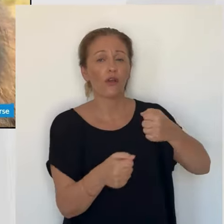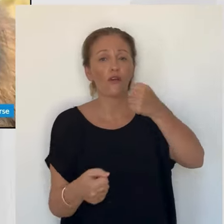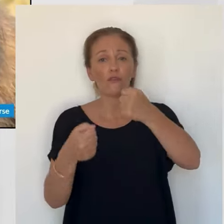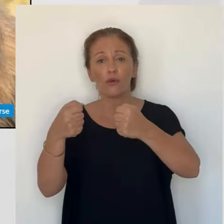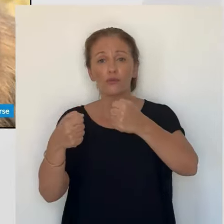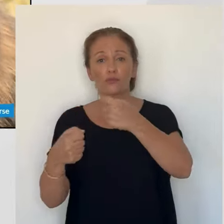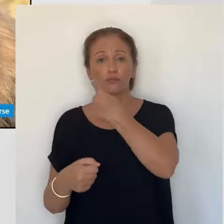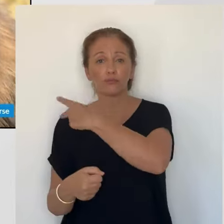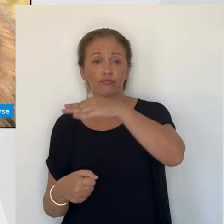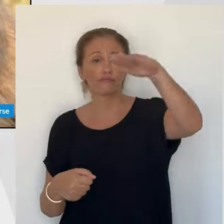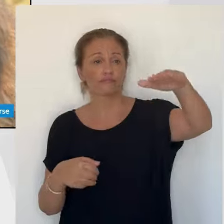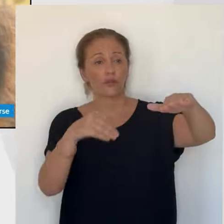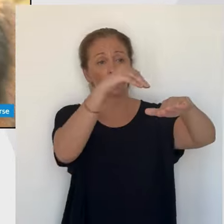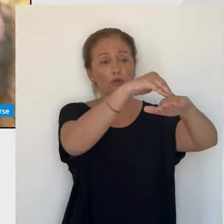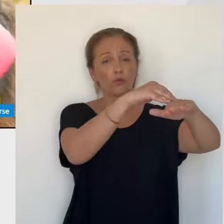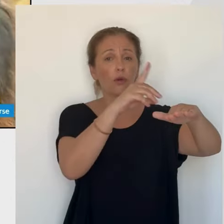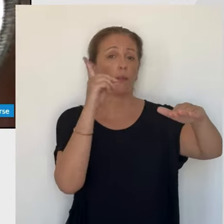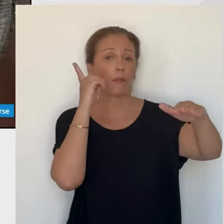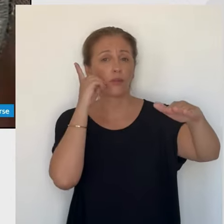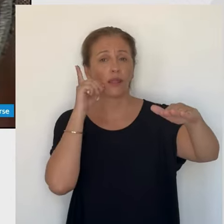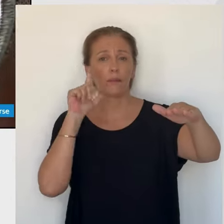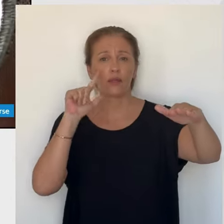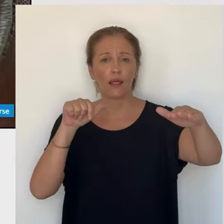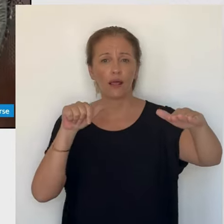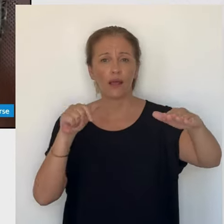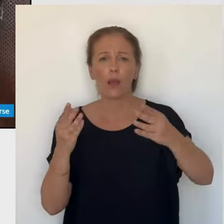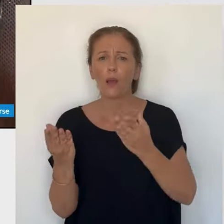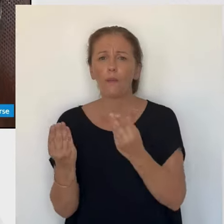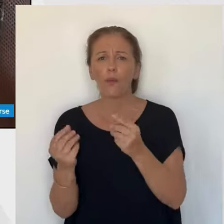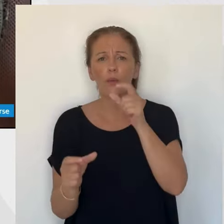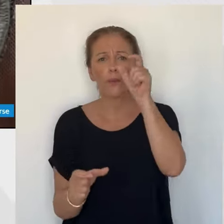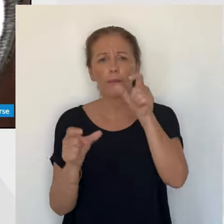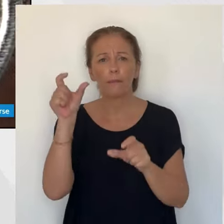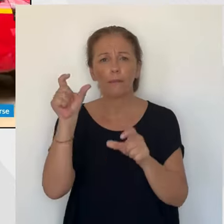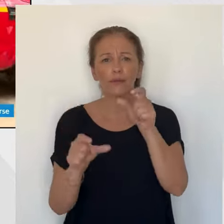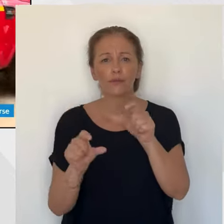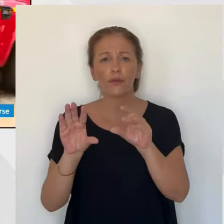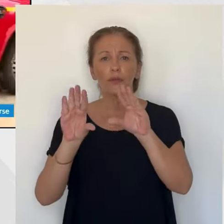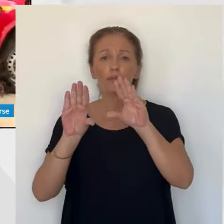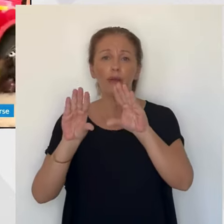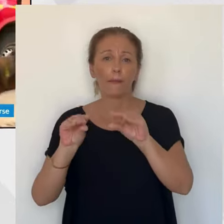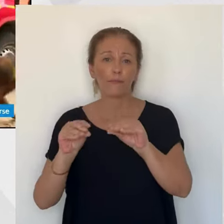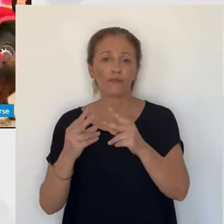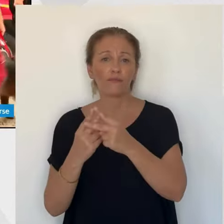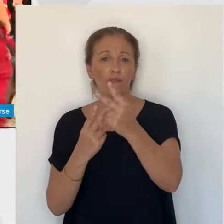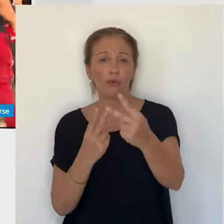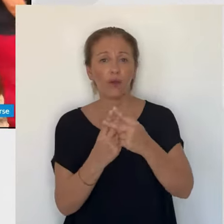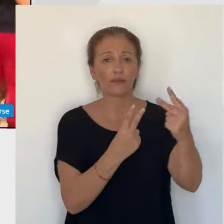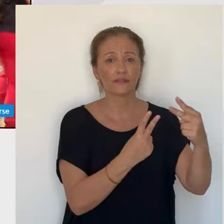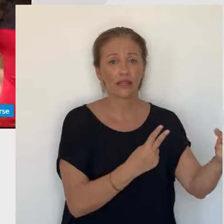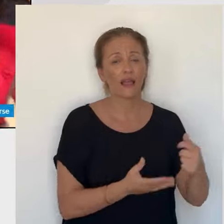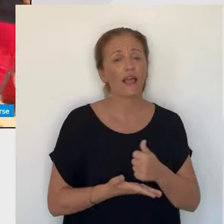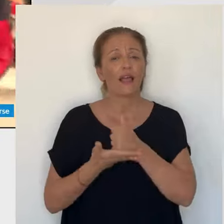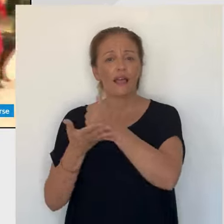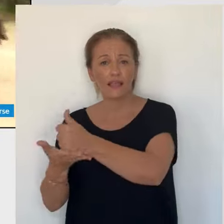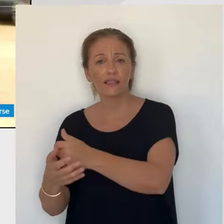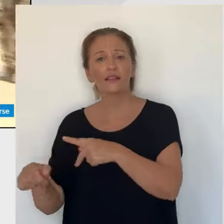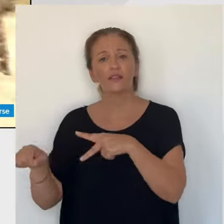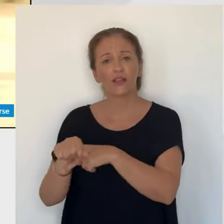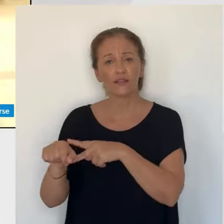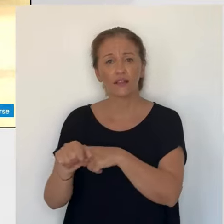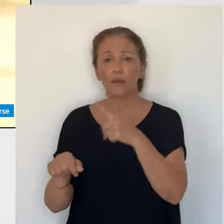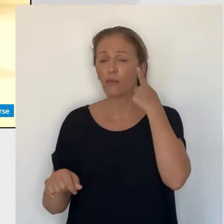Depuis dimanche dernier, les battus s'étaient succédés pour tenter de le retrouver. Un important dispositif de gendarmerie avait été